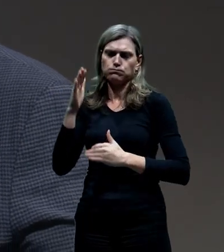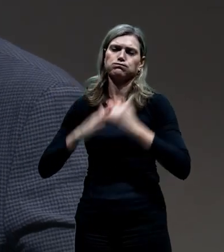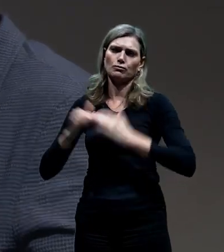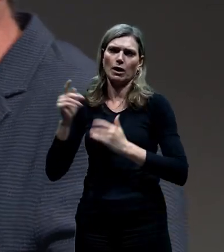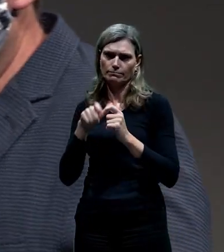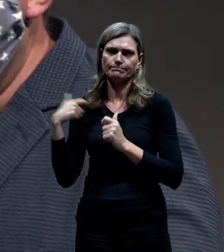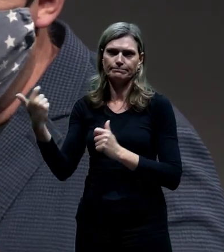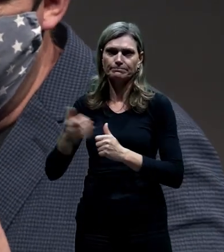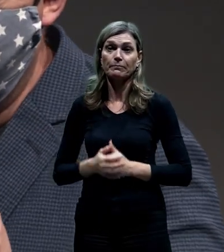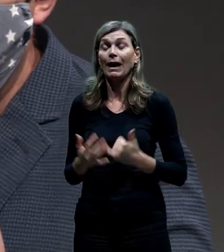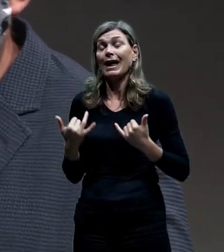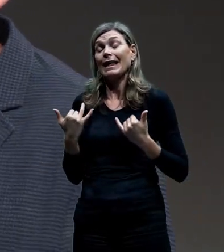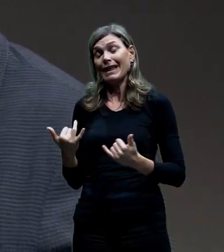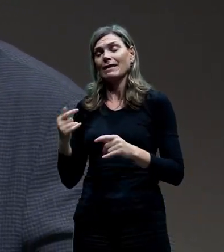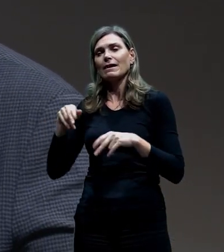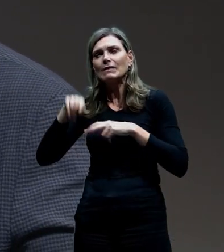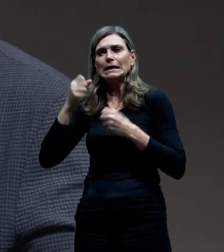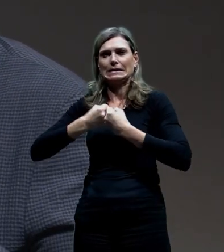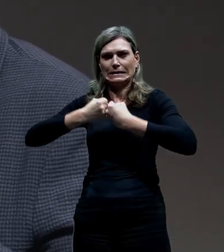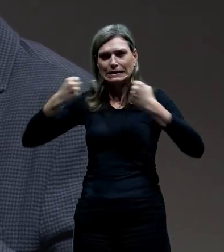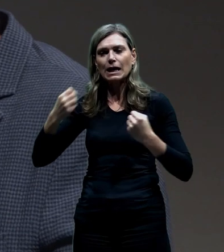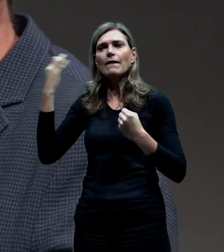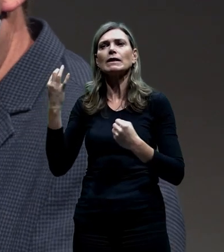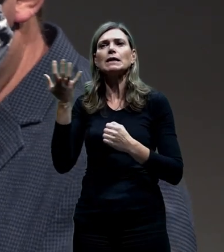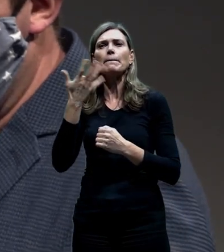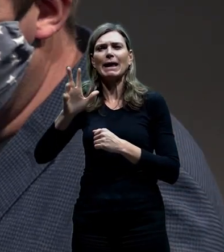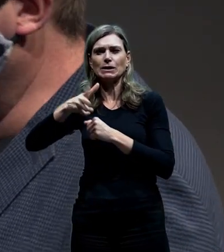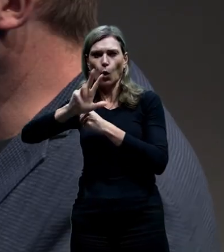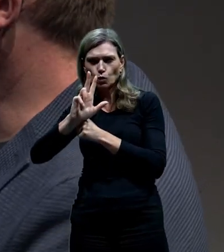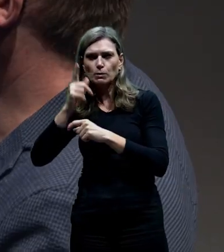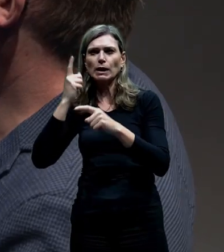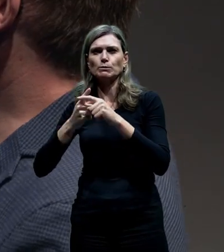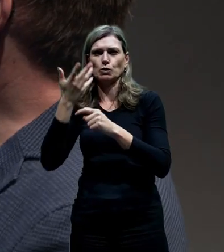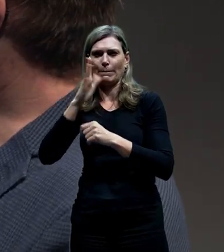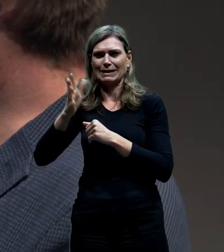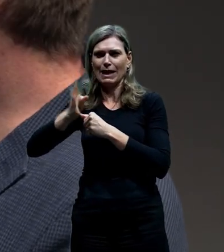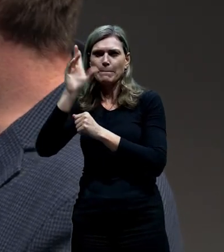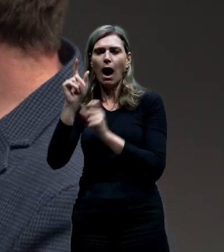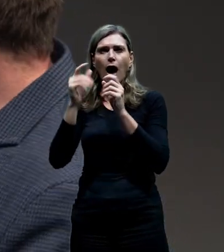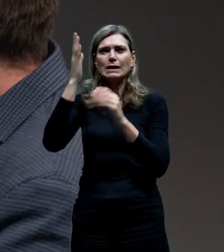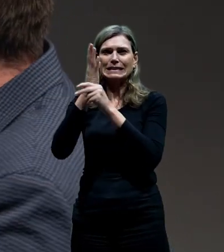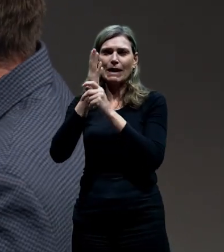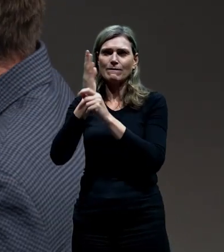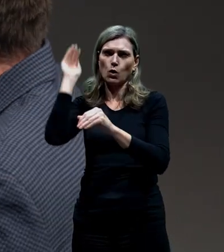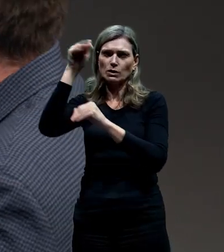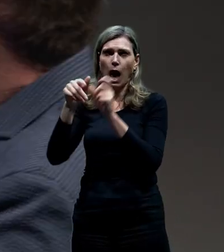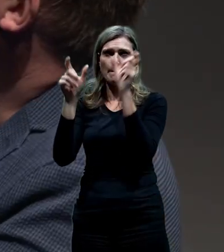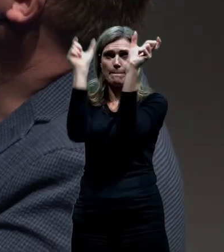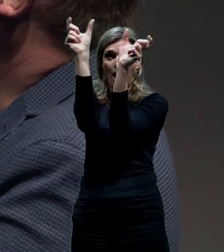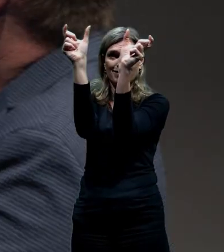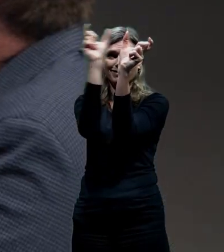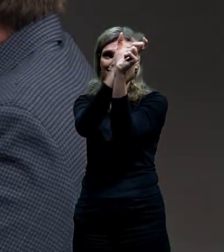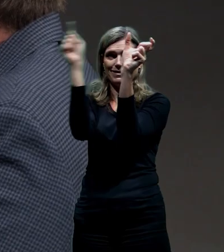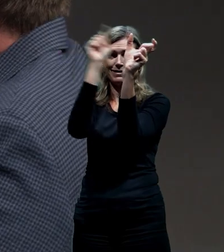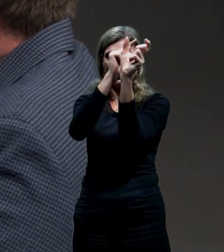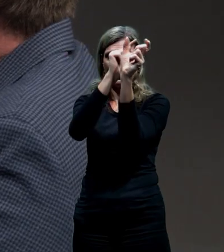Nyní se teda pozorně zaměříme na stavy 518 a 519, tedy v té severozápadní části. Tady na tom